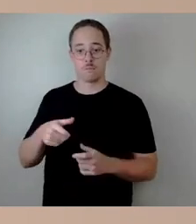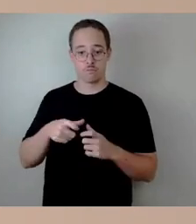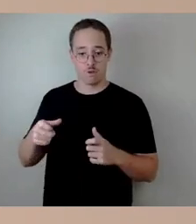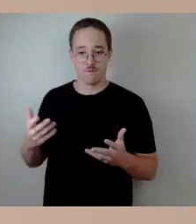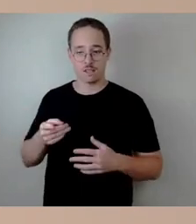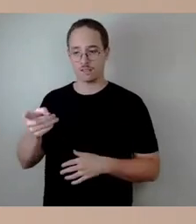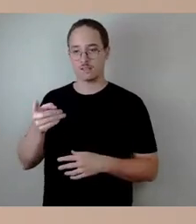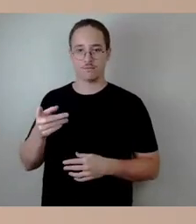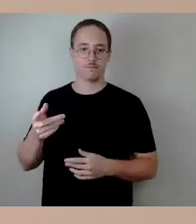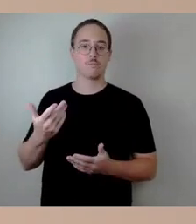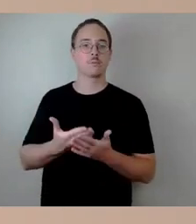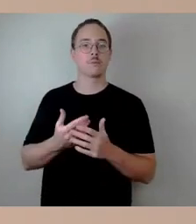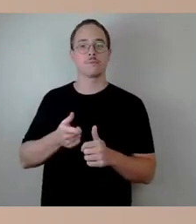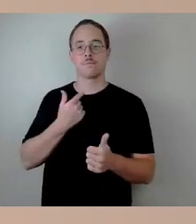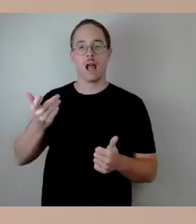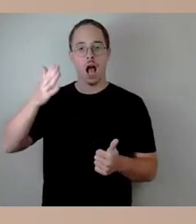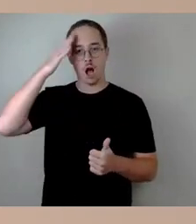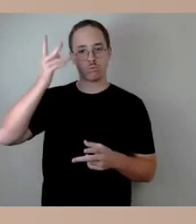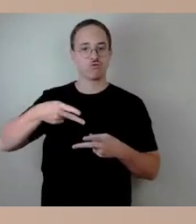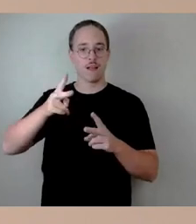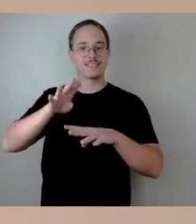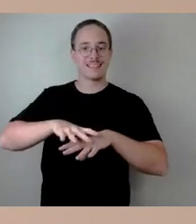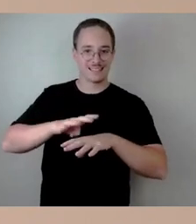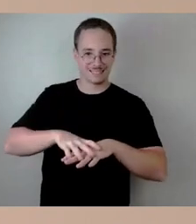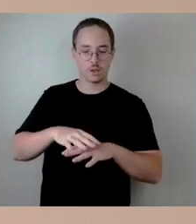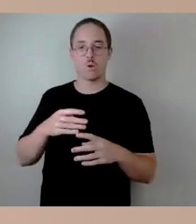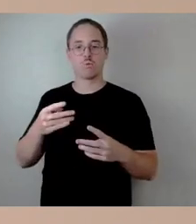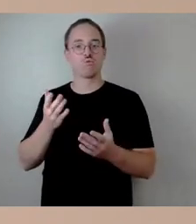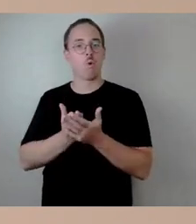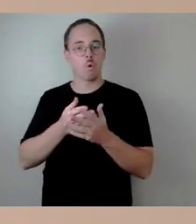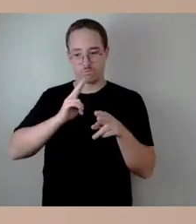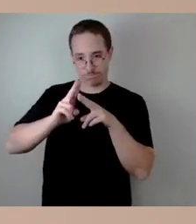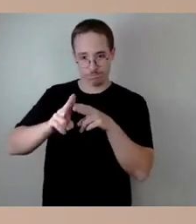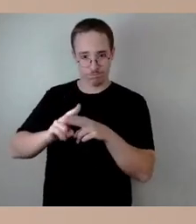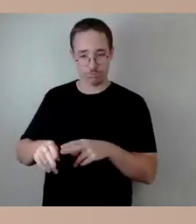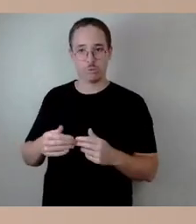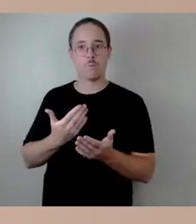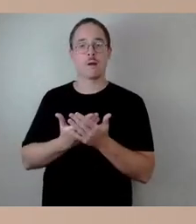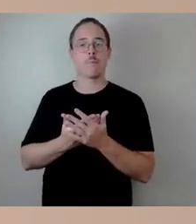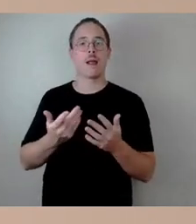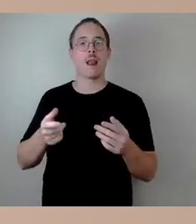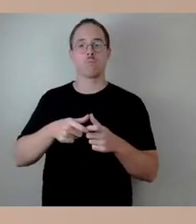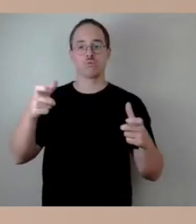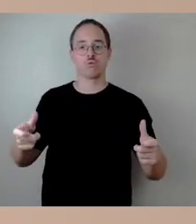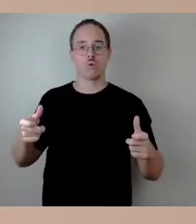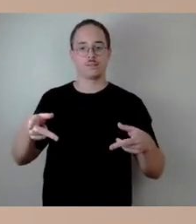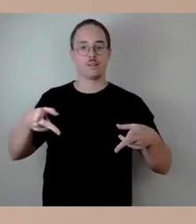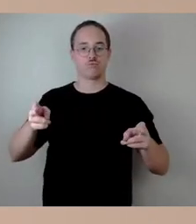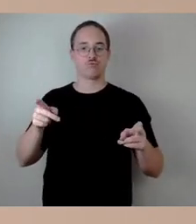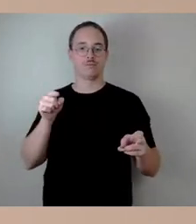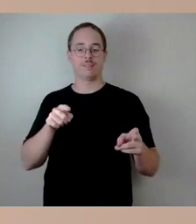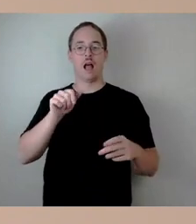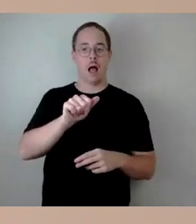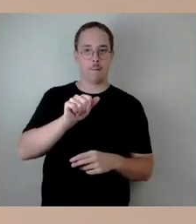bereits in der Sanierung sind, so wie das eben beim Brückenzug A und B war, der Carola Brücke, oder deren